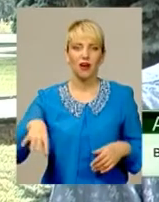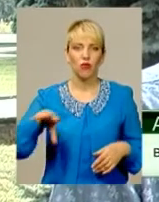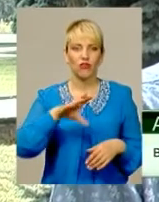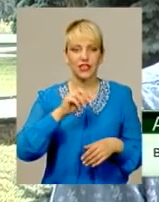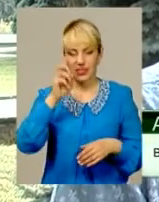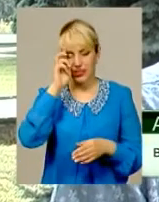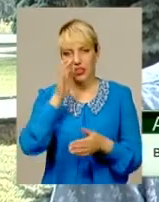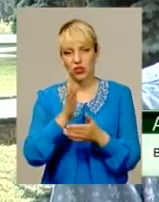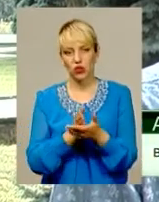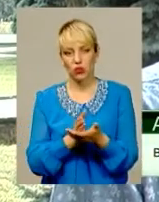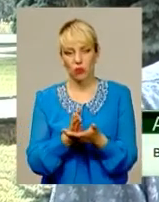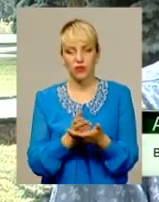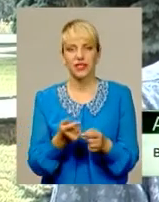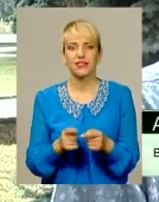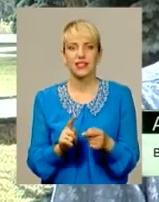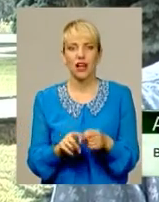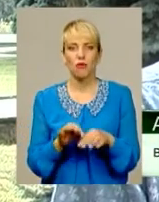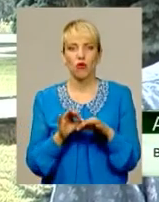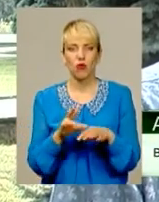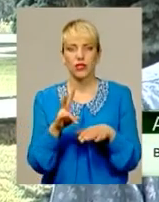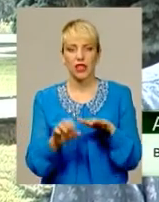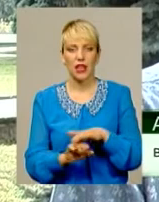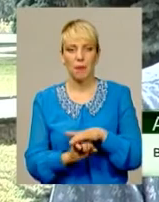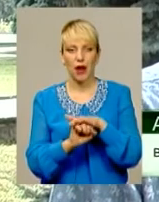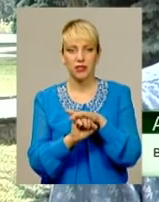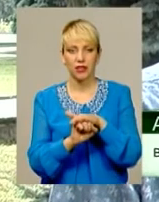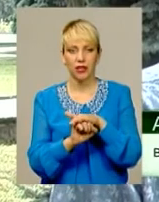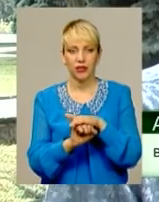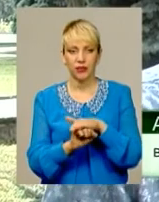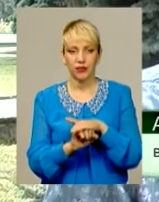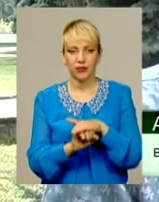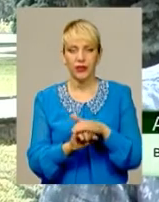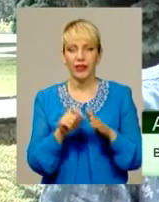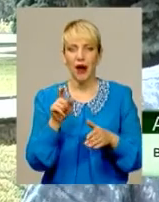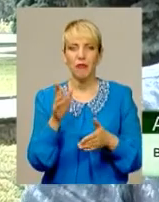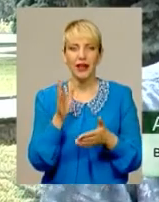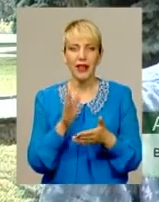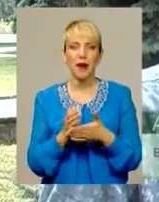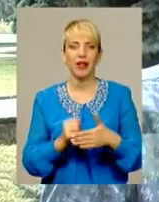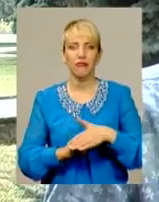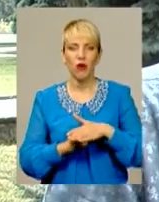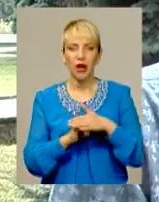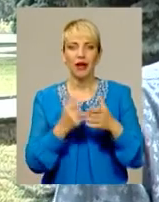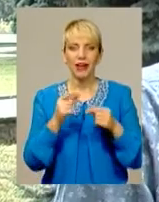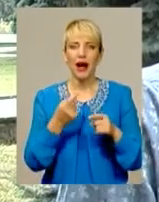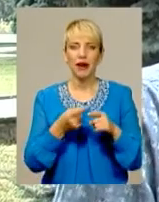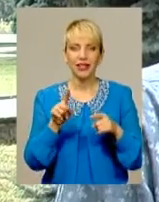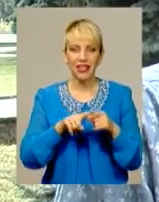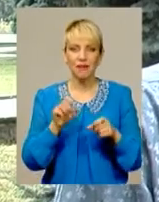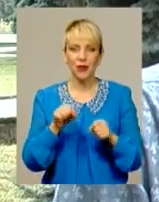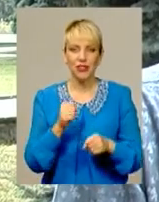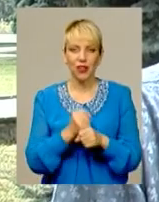всіх держслужбовців, але це проводиться на базі, там є база, є платформа, на якій це можна робити, є